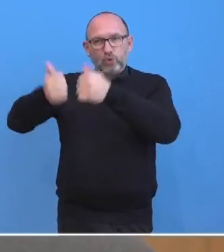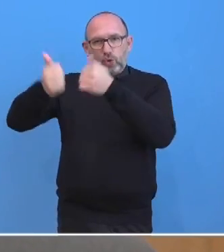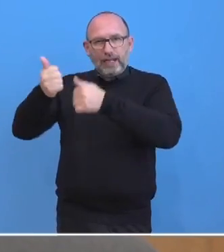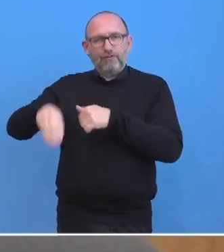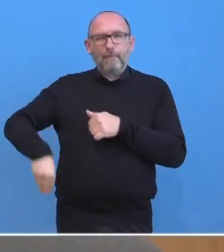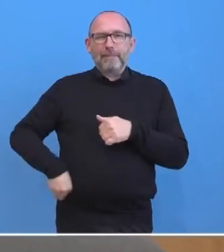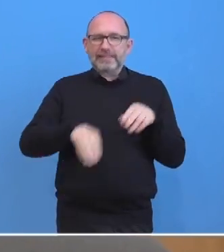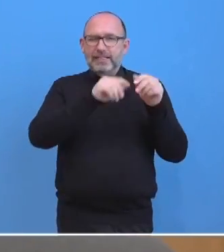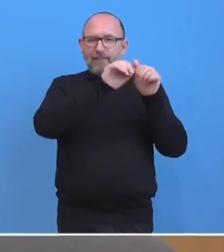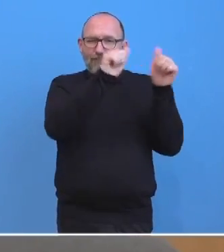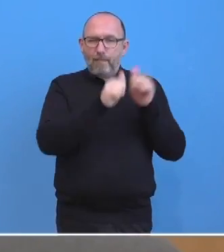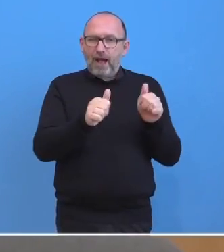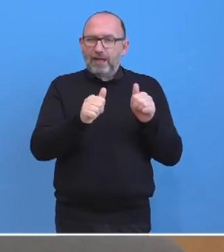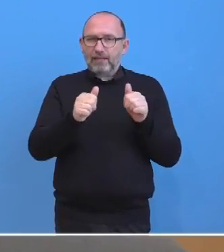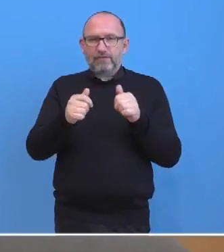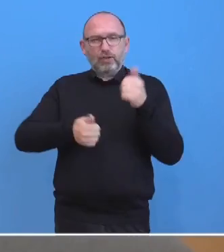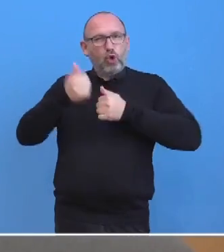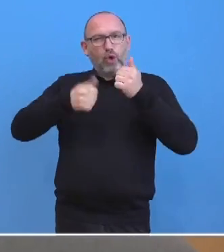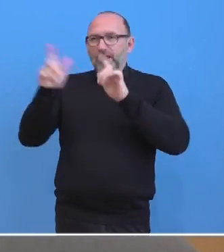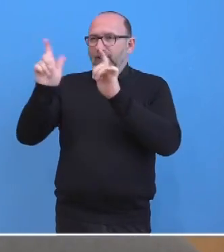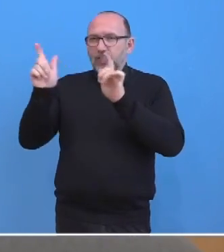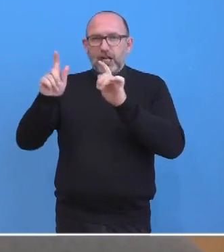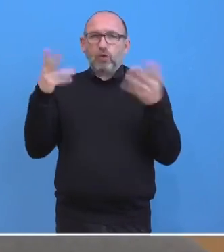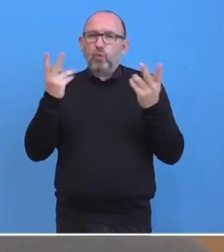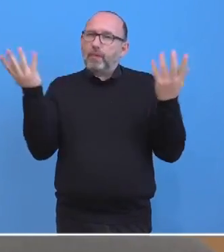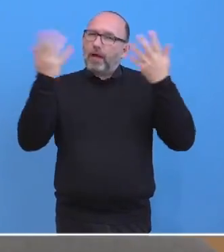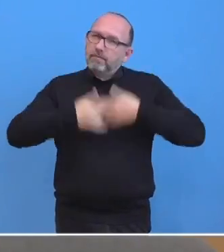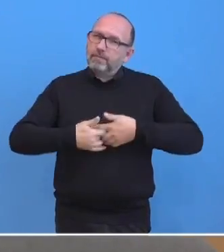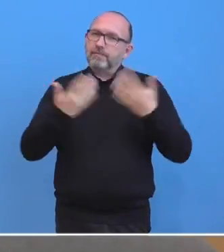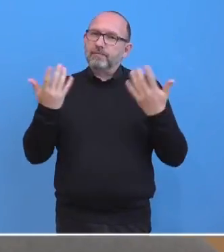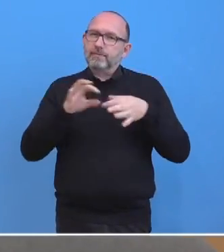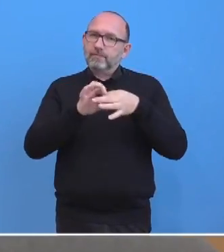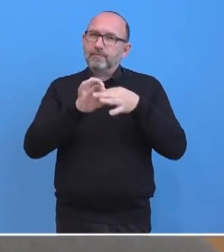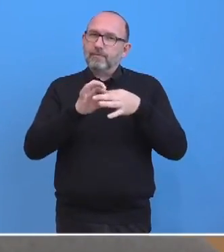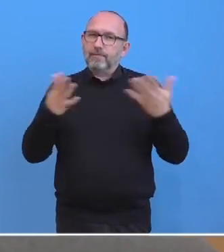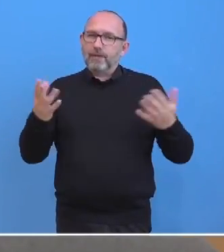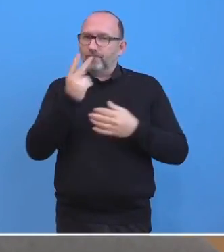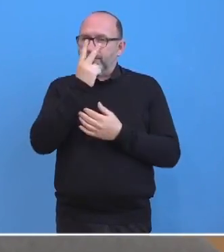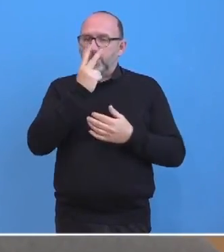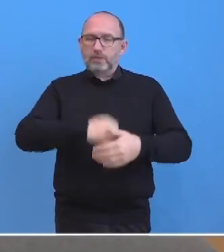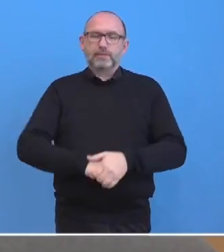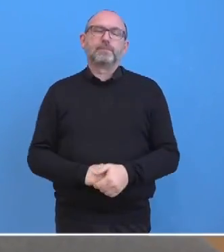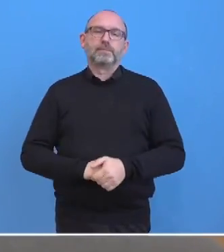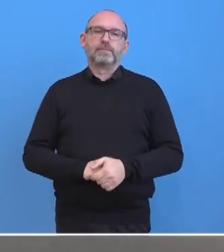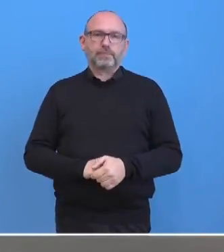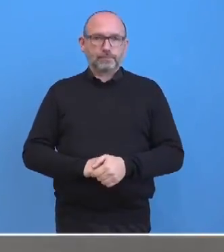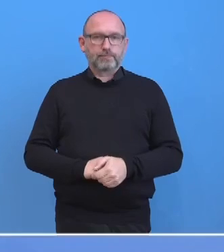Format an oder korrespondiert dieses Treffen auf Einladung der russischen Regierung miteinander?